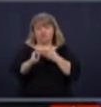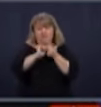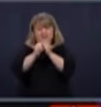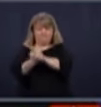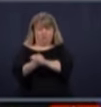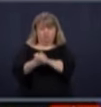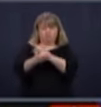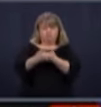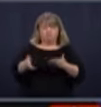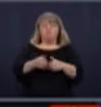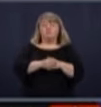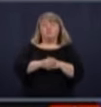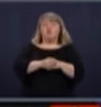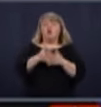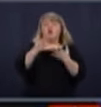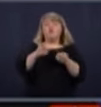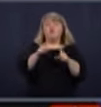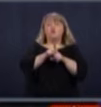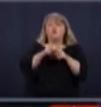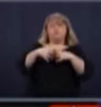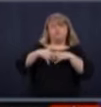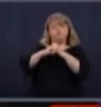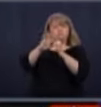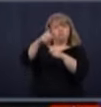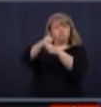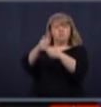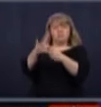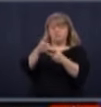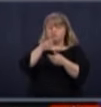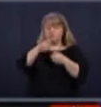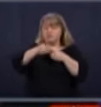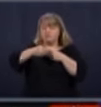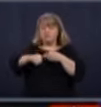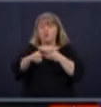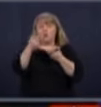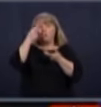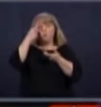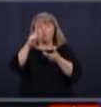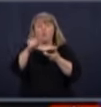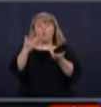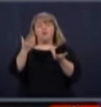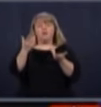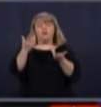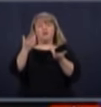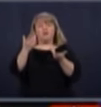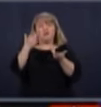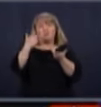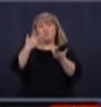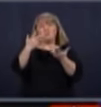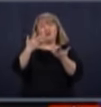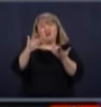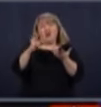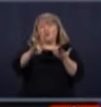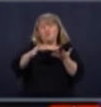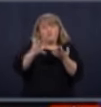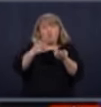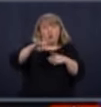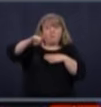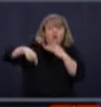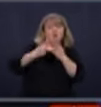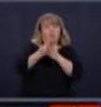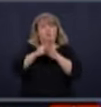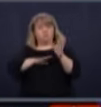regarder, mais qu'on veut mettre en place dans les prochains mois pour vraiment qu'on ne revive plus ce qu'on a vécu dans les CHSLD.